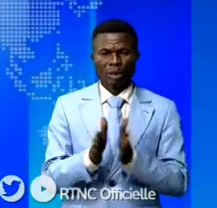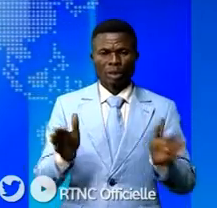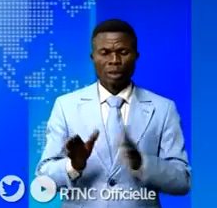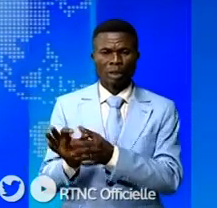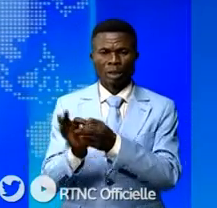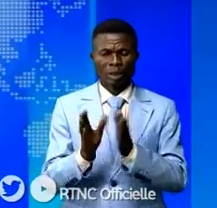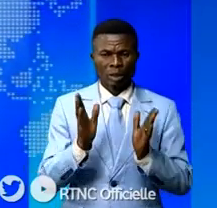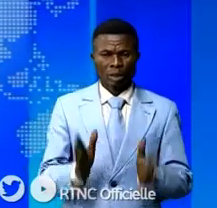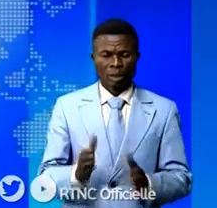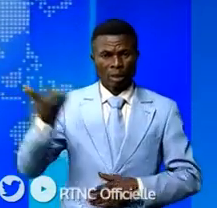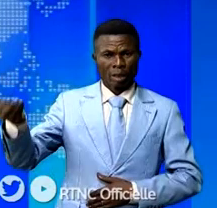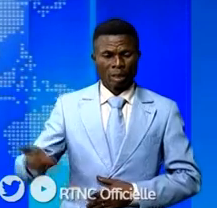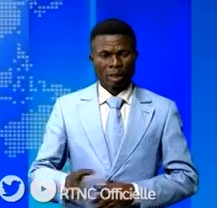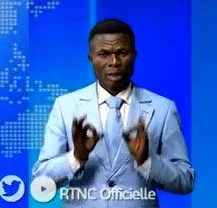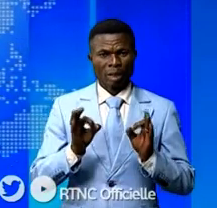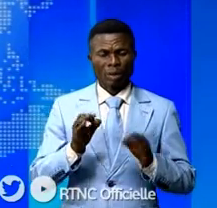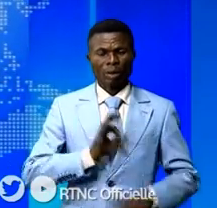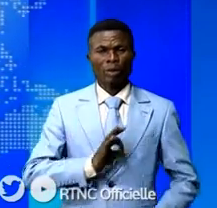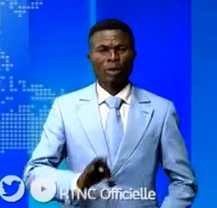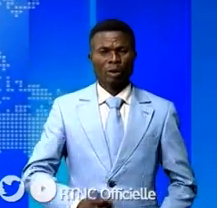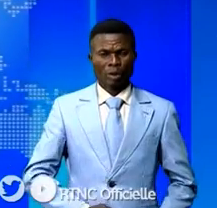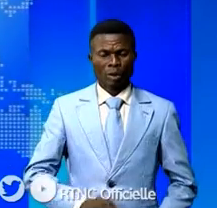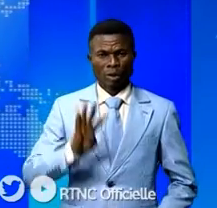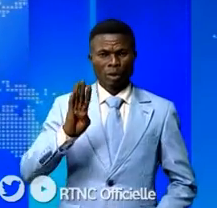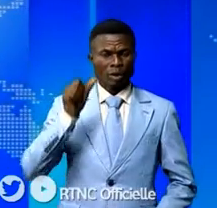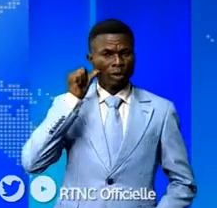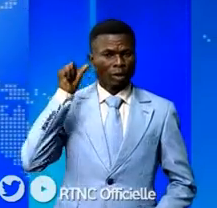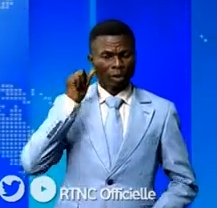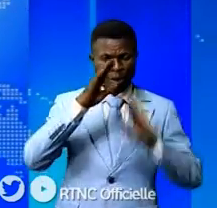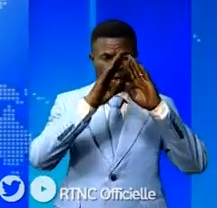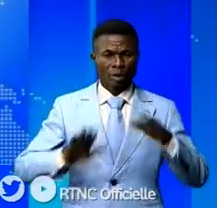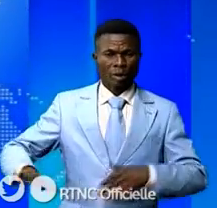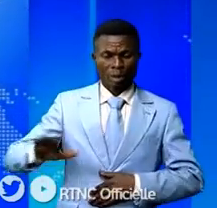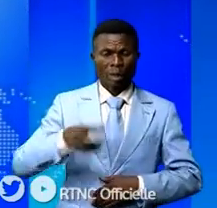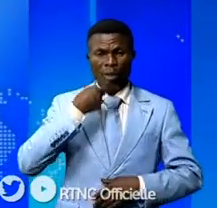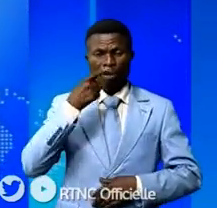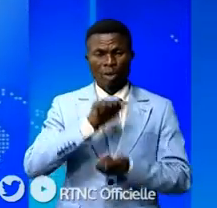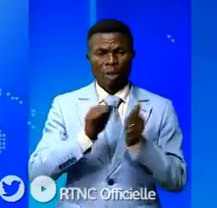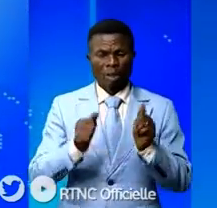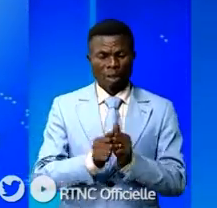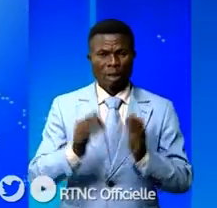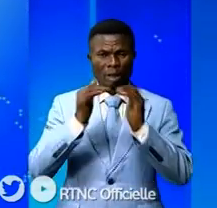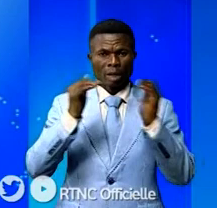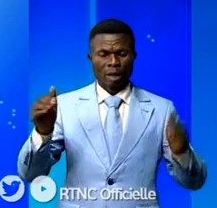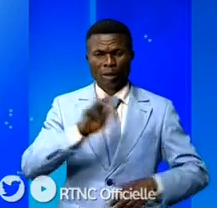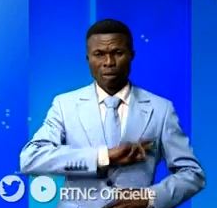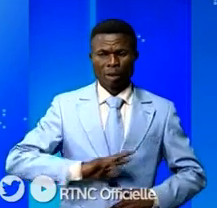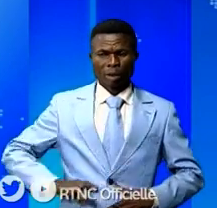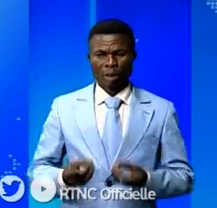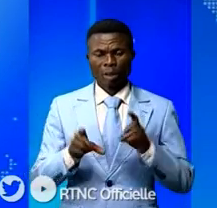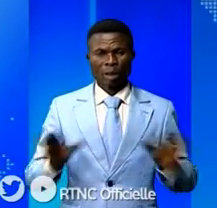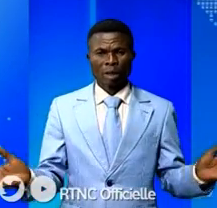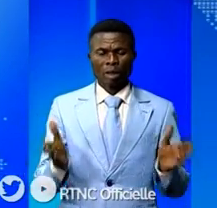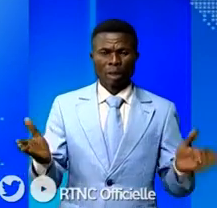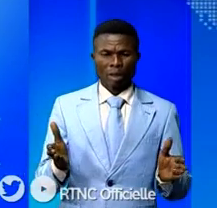élu, a été reçu par le chef de l'État, Félix Otschisekedi, jeudi au Palais de la Nation. Les questions relatives à la stabilité de la RDC, au